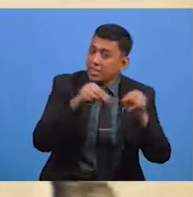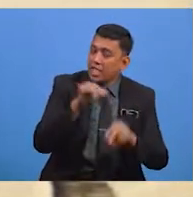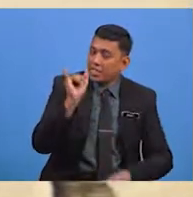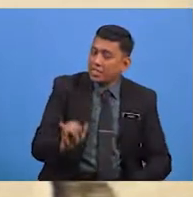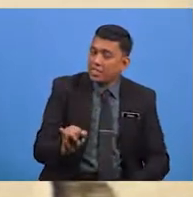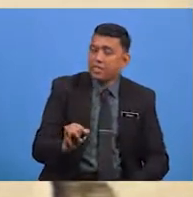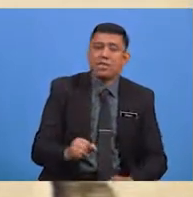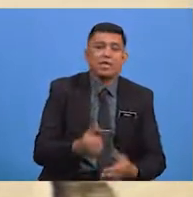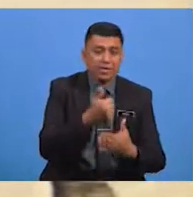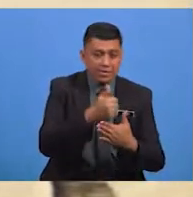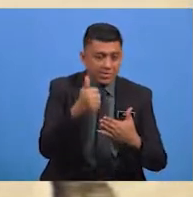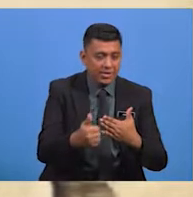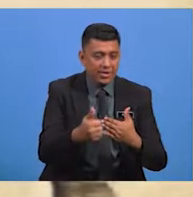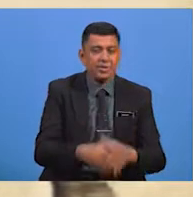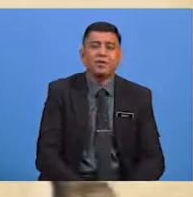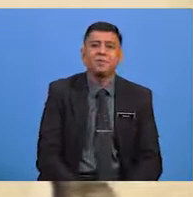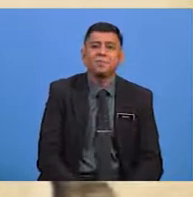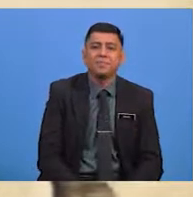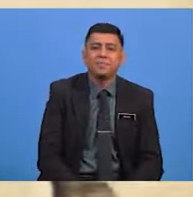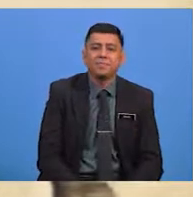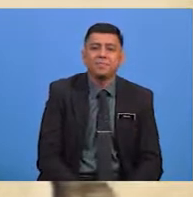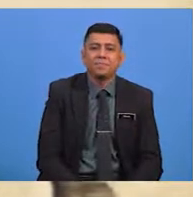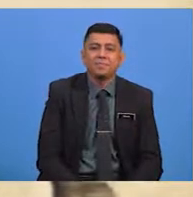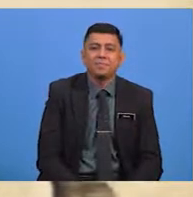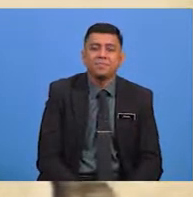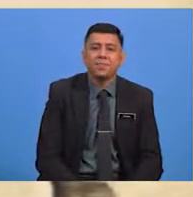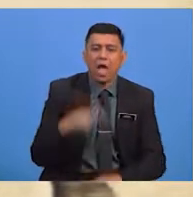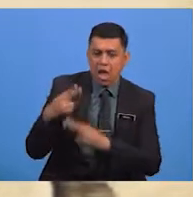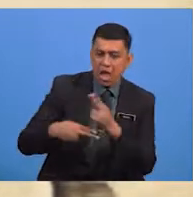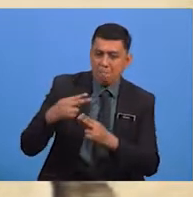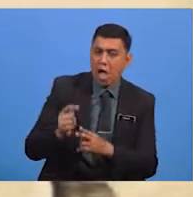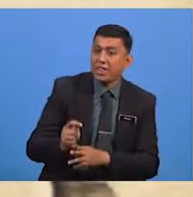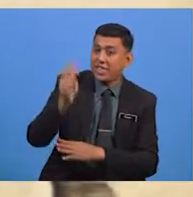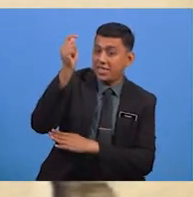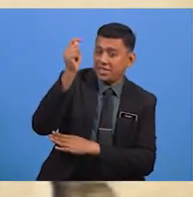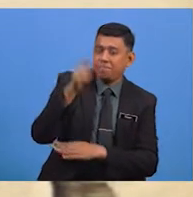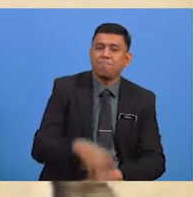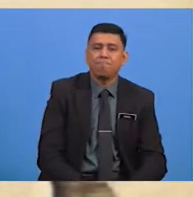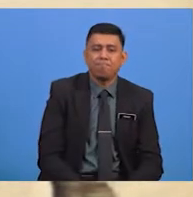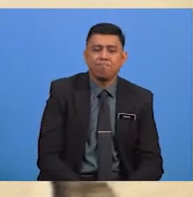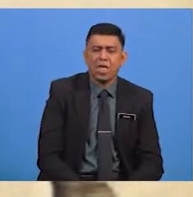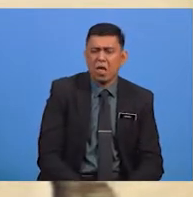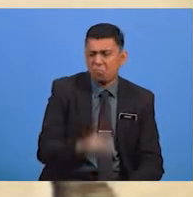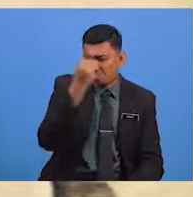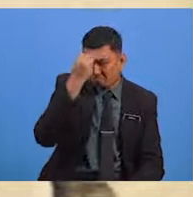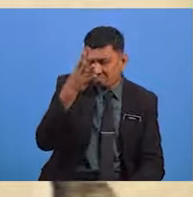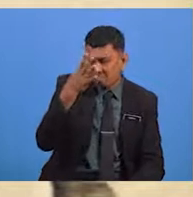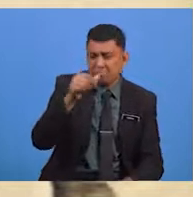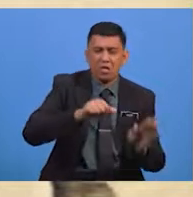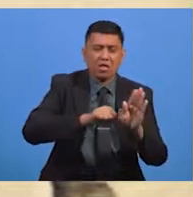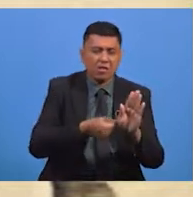Terakhir Daripada Syair Burung Nuri Ini Ialah Hemah Tinggi Penyair Menyarankan